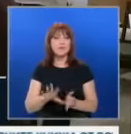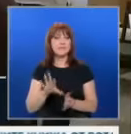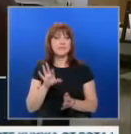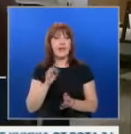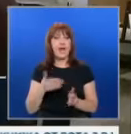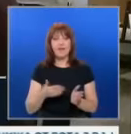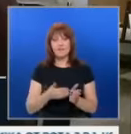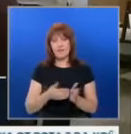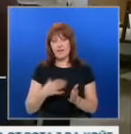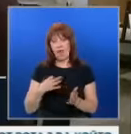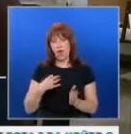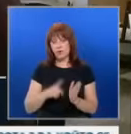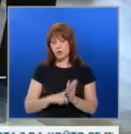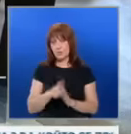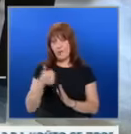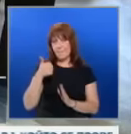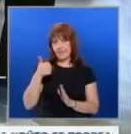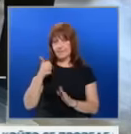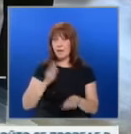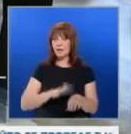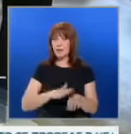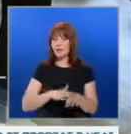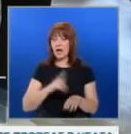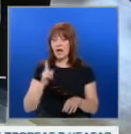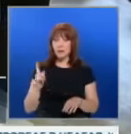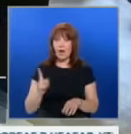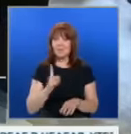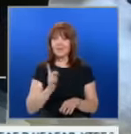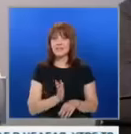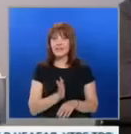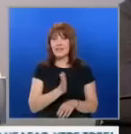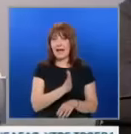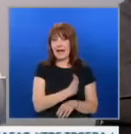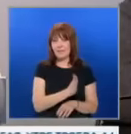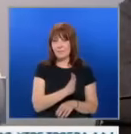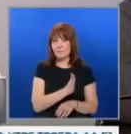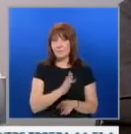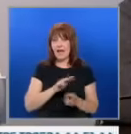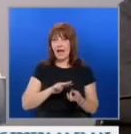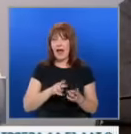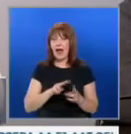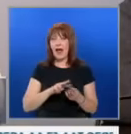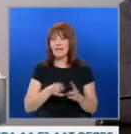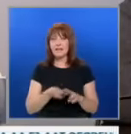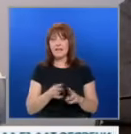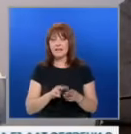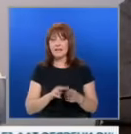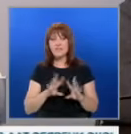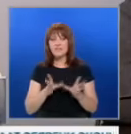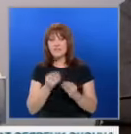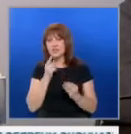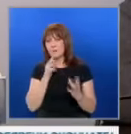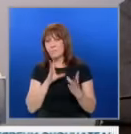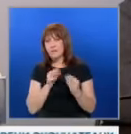Въпреки лошия резултат БСП се доказала като единствената лява альтернатива, твърди Нинова. Всички приказки за голяма, нова, лява,